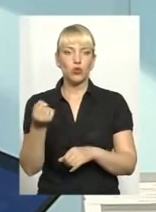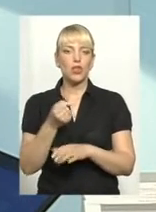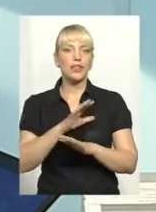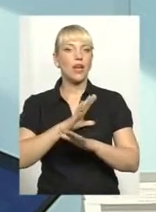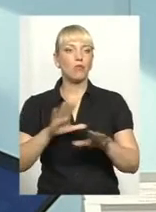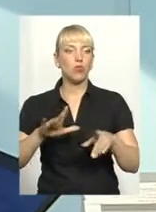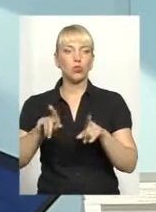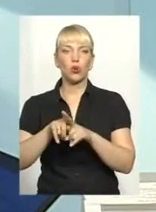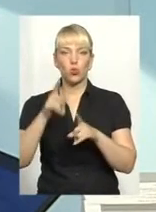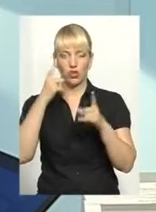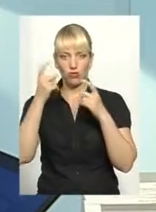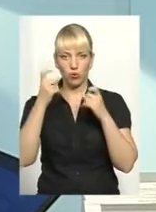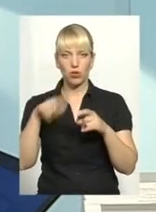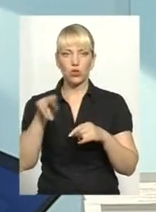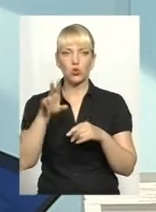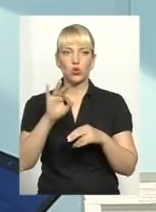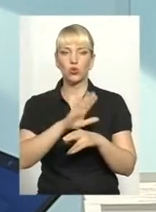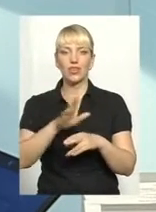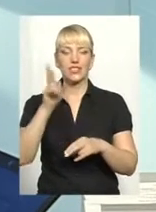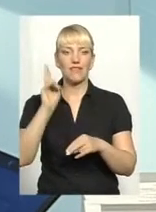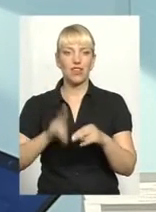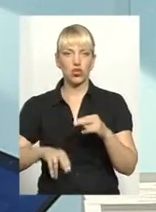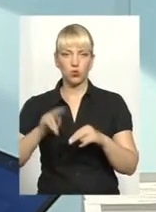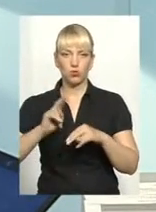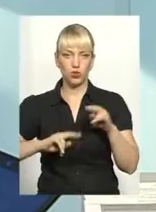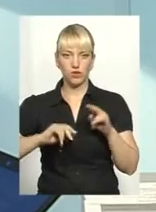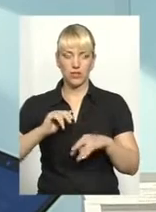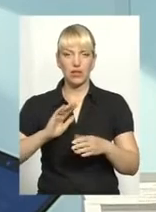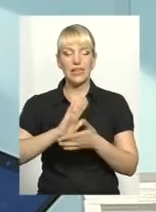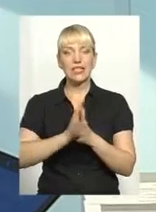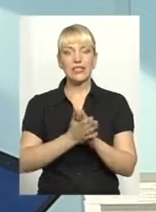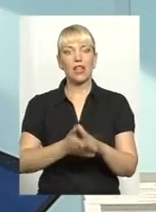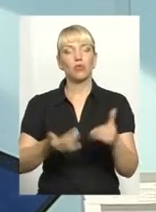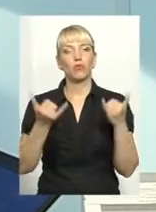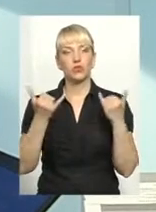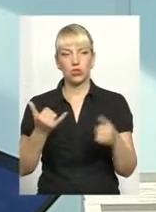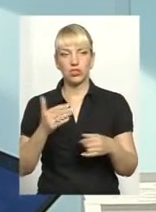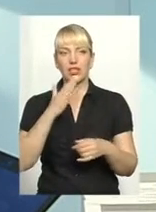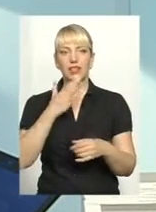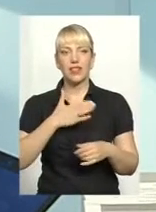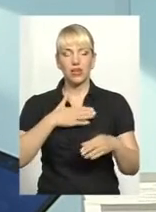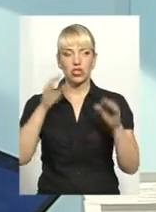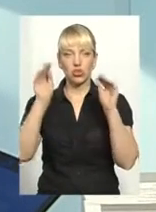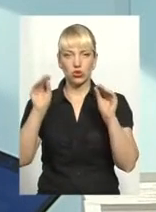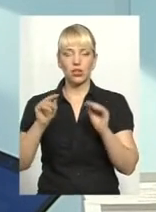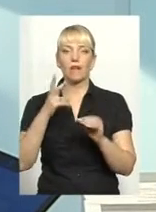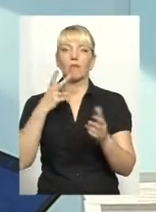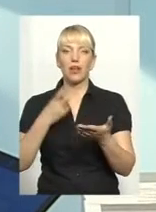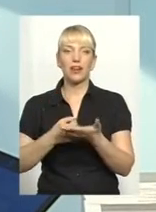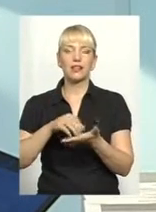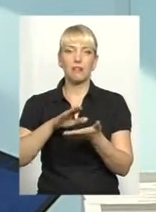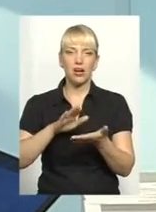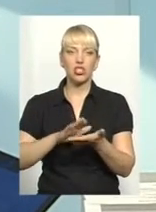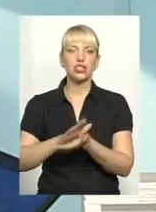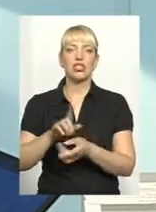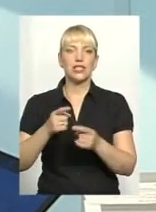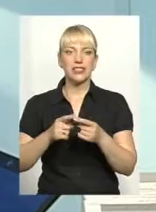такої інформації щодо незавершеного будівництва. Станом вже на сьогодні нашою декларацією передбачений такий цілий розділ